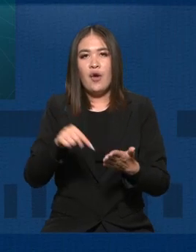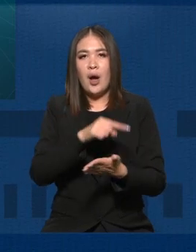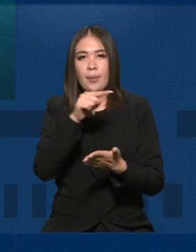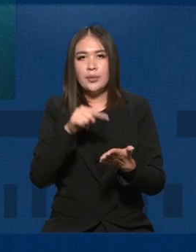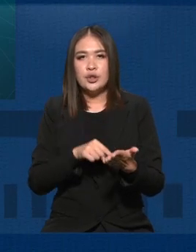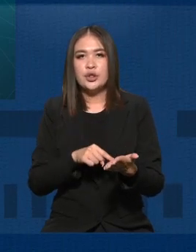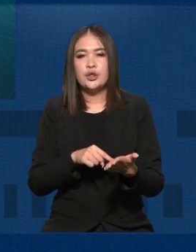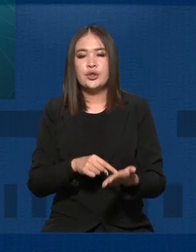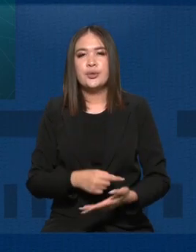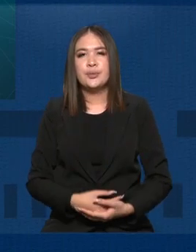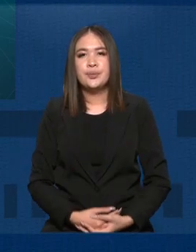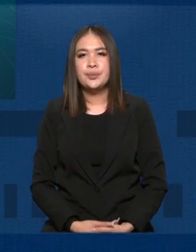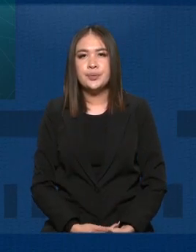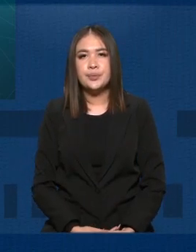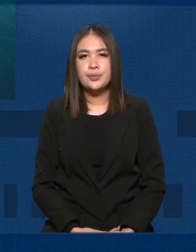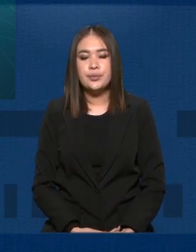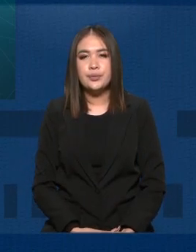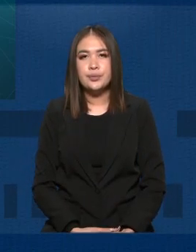межрегионального взаимодействия.